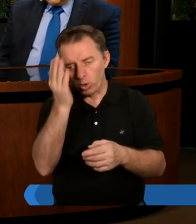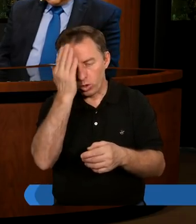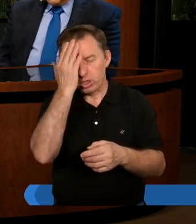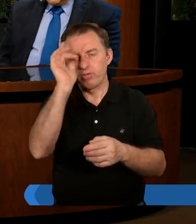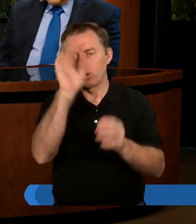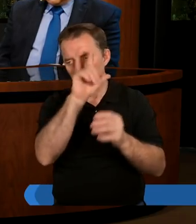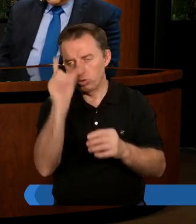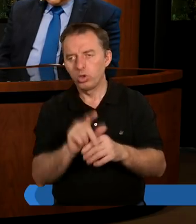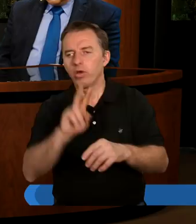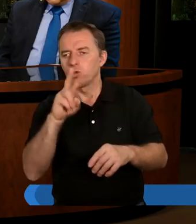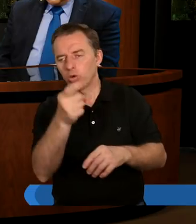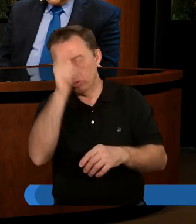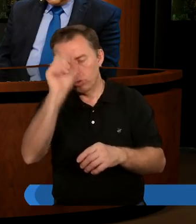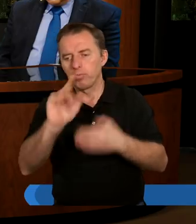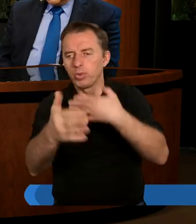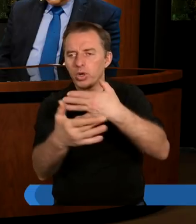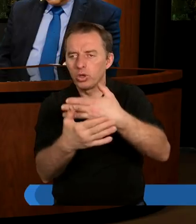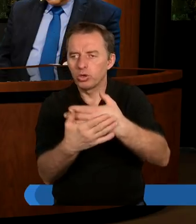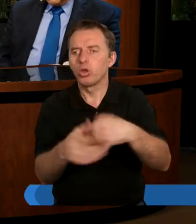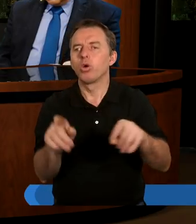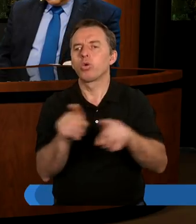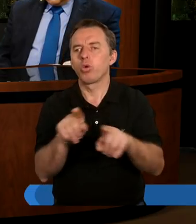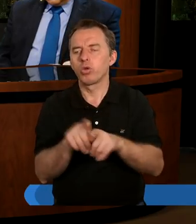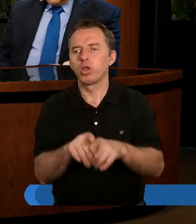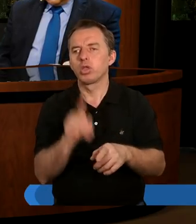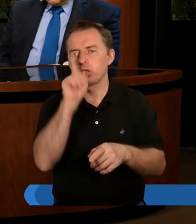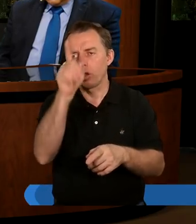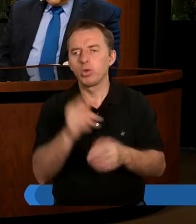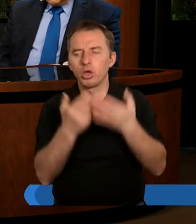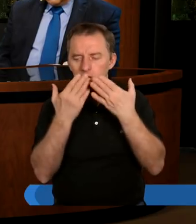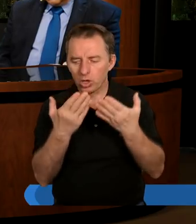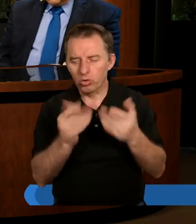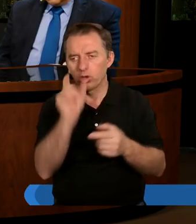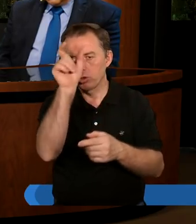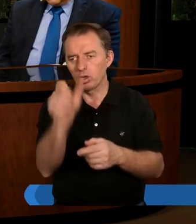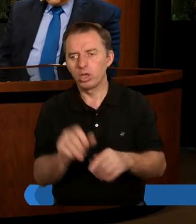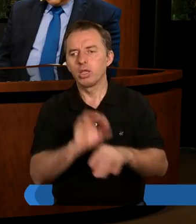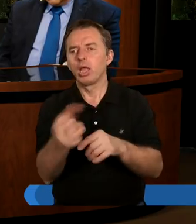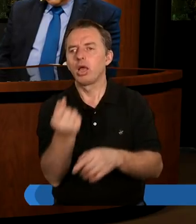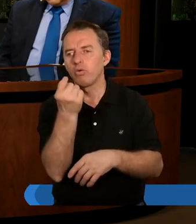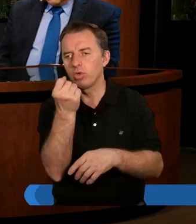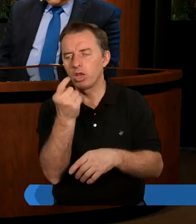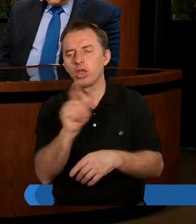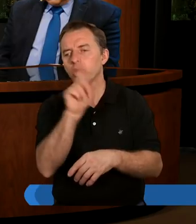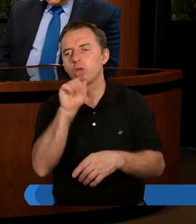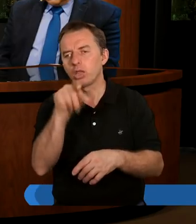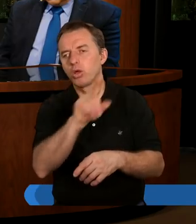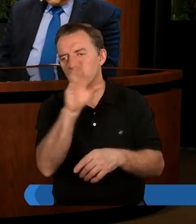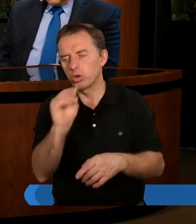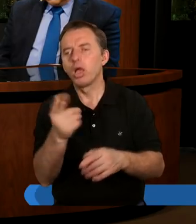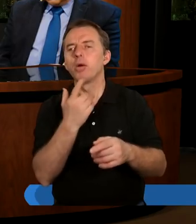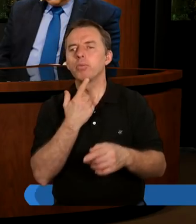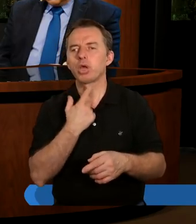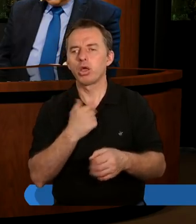ludzi z drugim człowiekiem, z bliźnim, ale również z Tobą. Dziękujemy Tobie za te chwile, za to, że